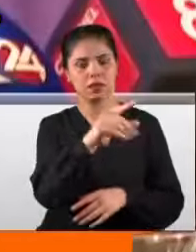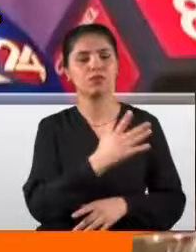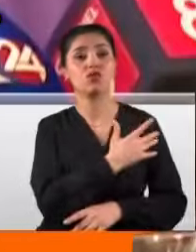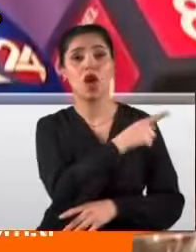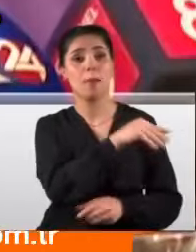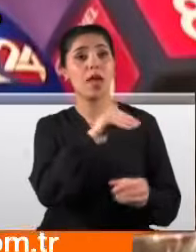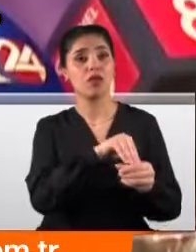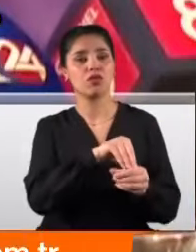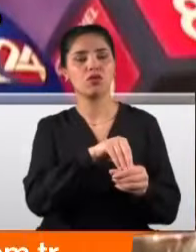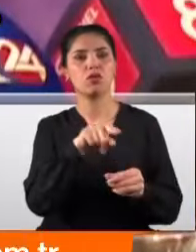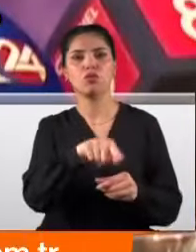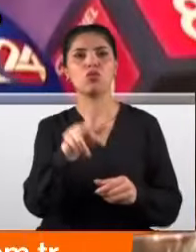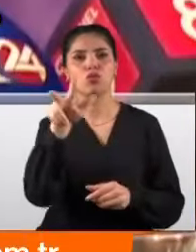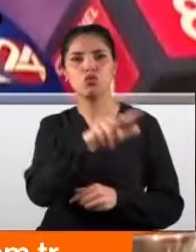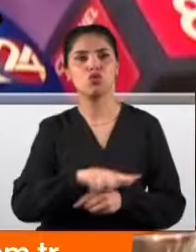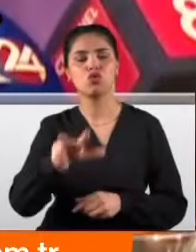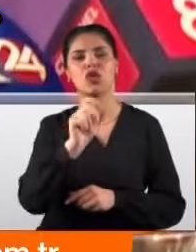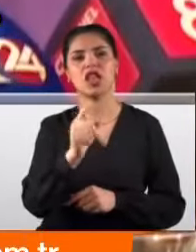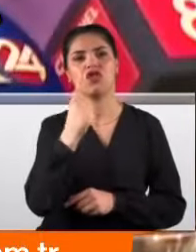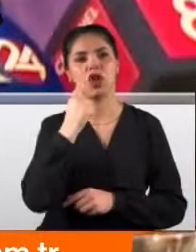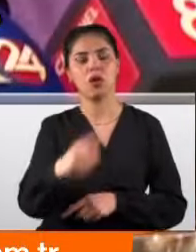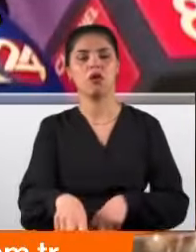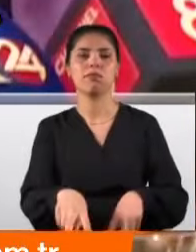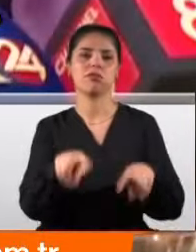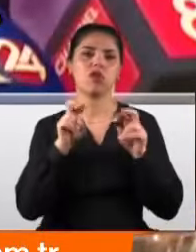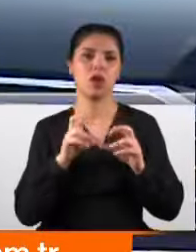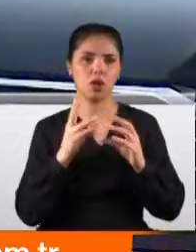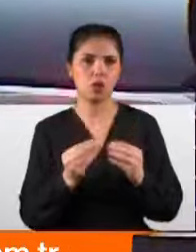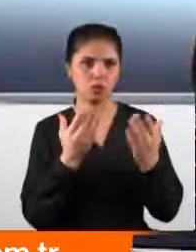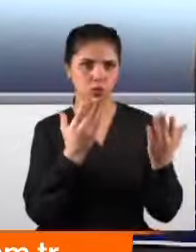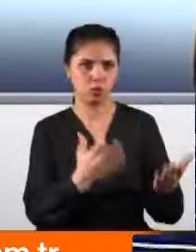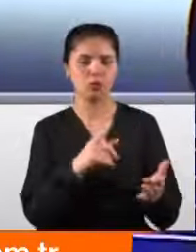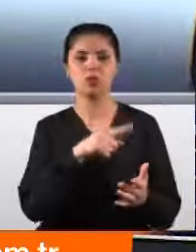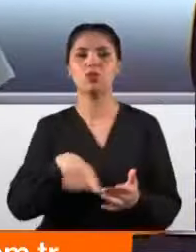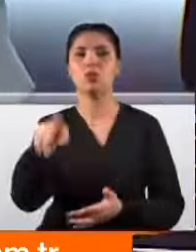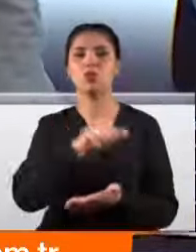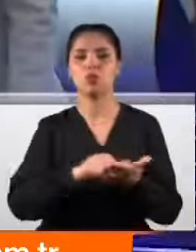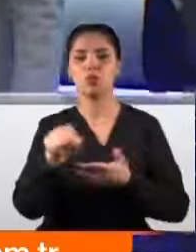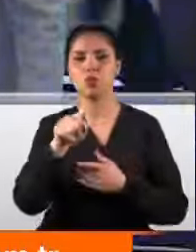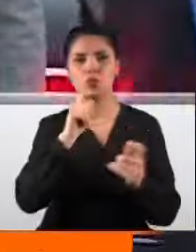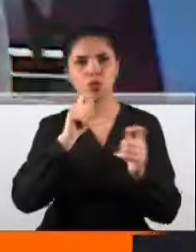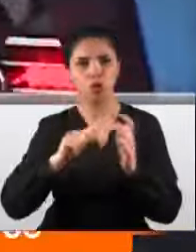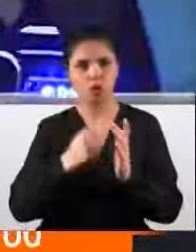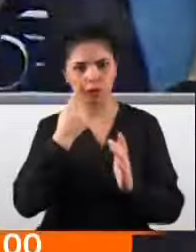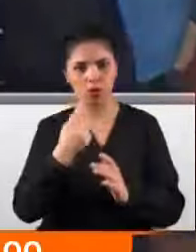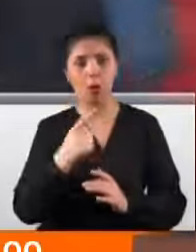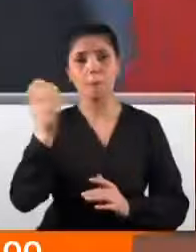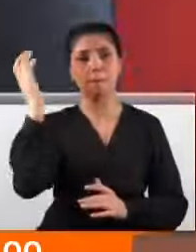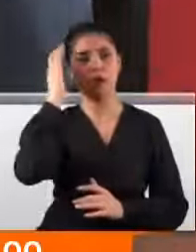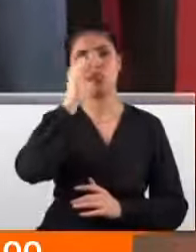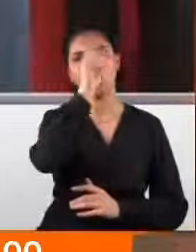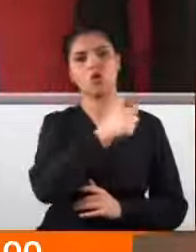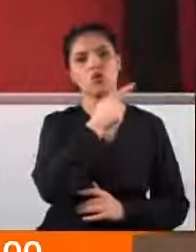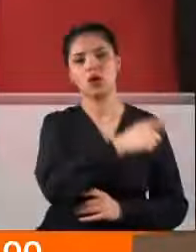meclis üyelerimiz var. Partimizin belediye meclis üyelerini. O istiyoruz. Tüm bu anlaşmalara rağmen başta Özgür Özel olmak